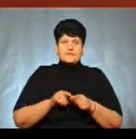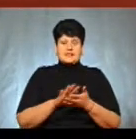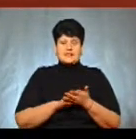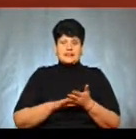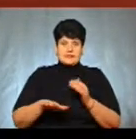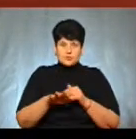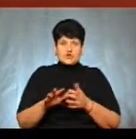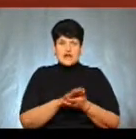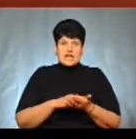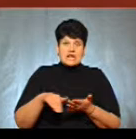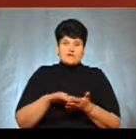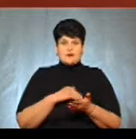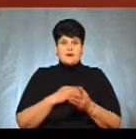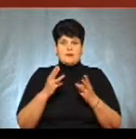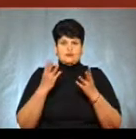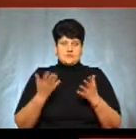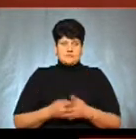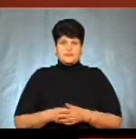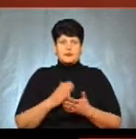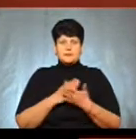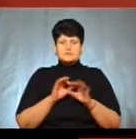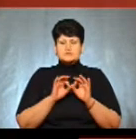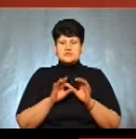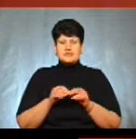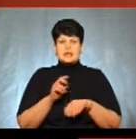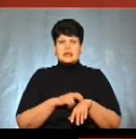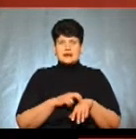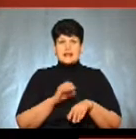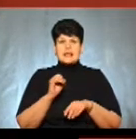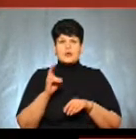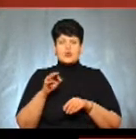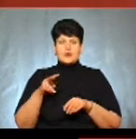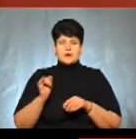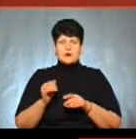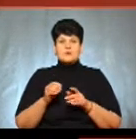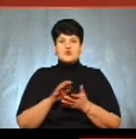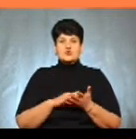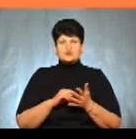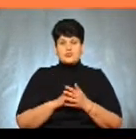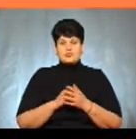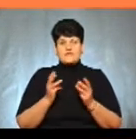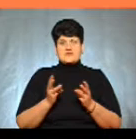ліквідувати пожежу. Маємо коментар лікаря та еколога про шкоду від спалення трави.